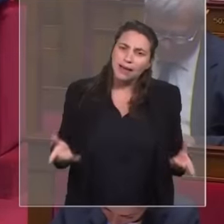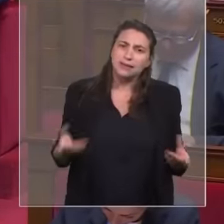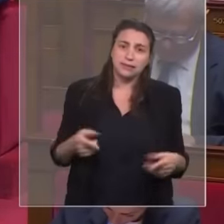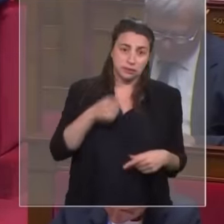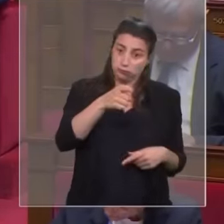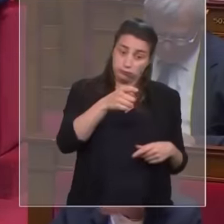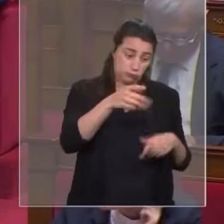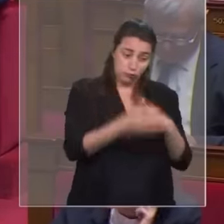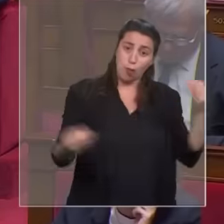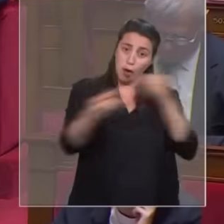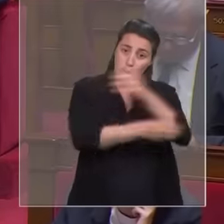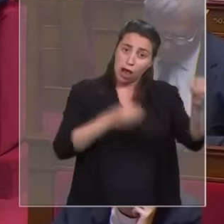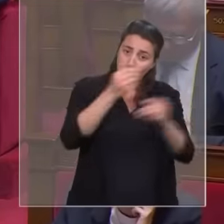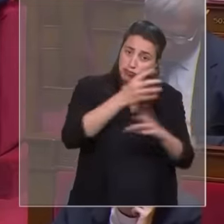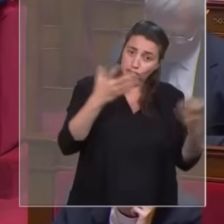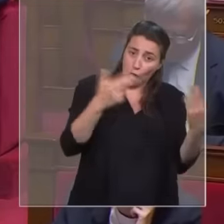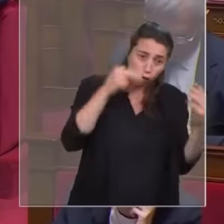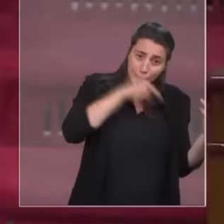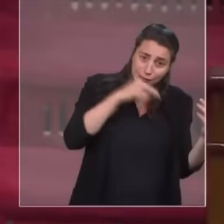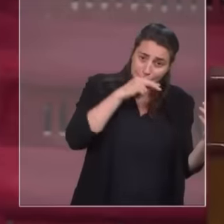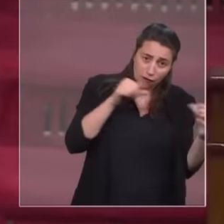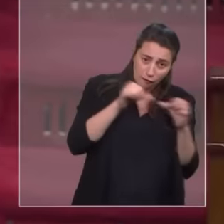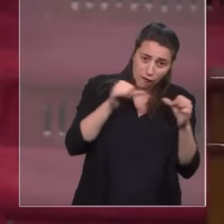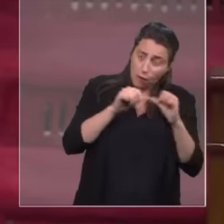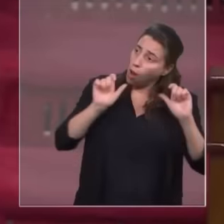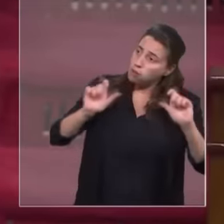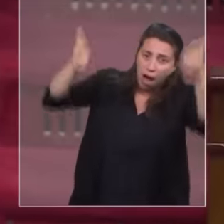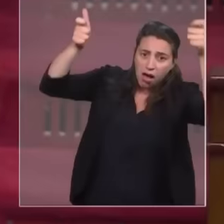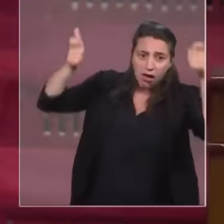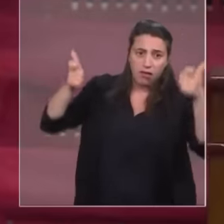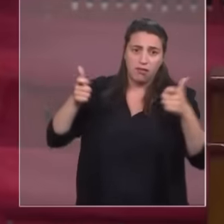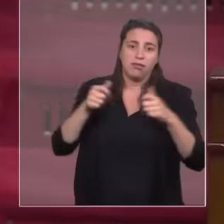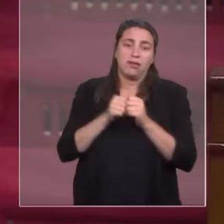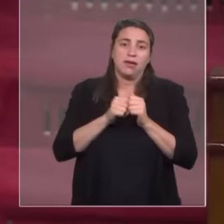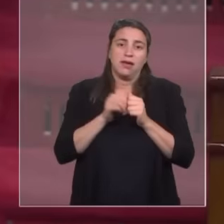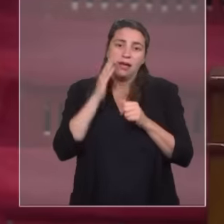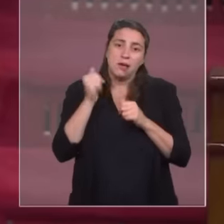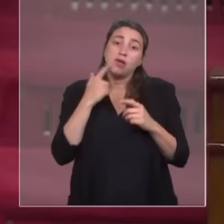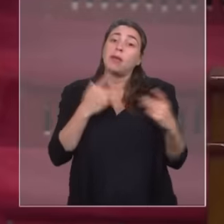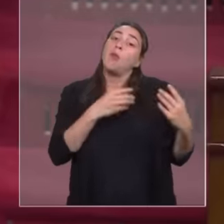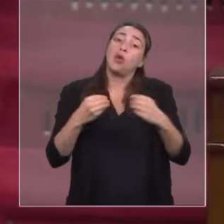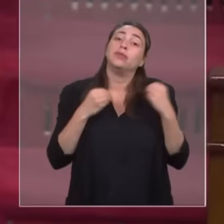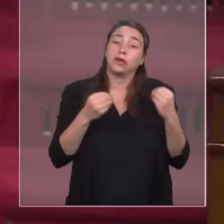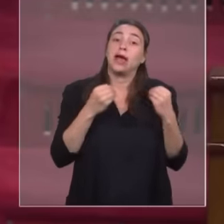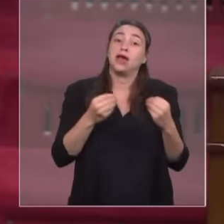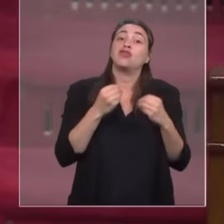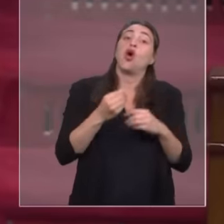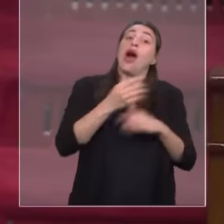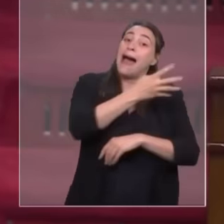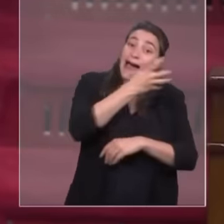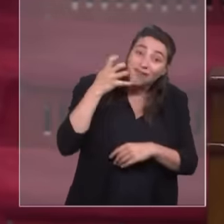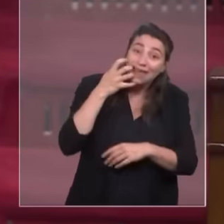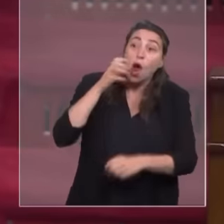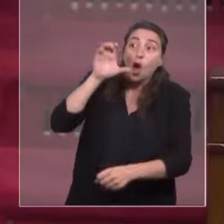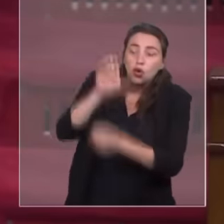en rejetant les tricheurs. Il n'y a pas de sentiment anti-français. Les peuples africains sont anti-politiques françaises. Ils veulent accéder à